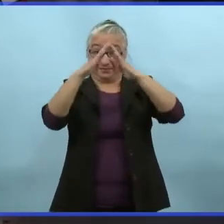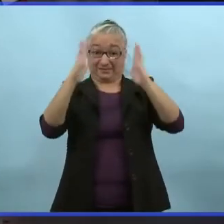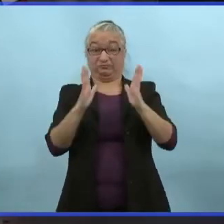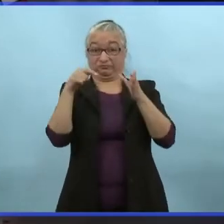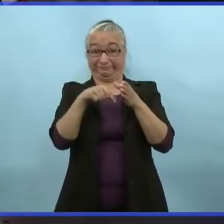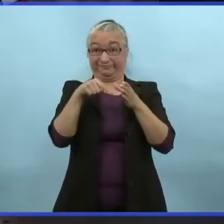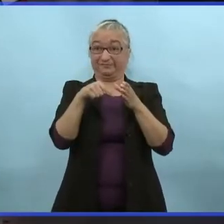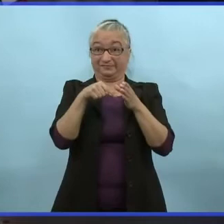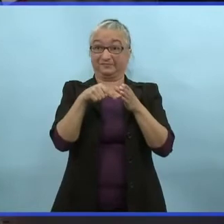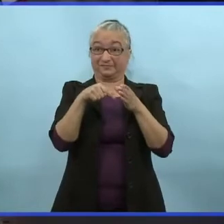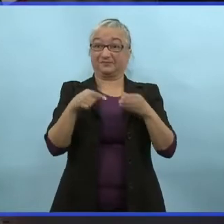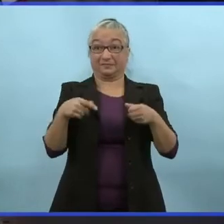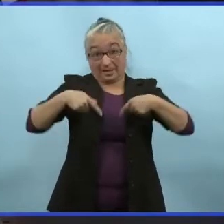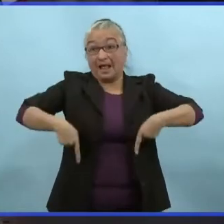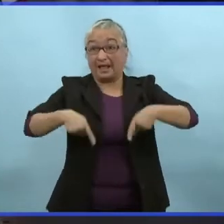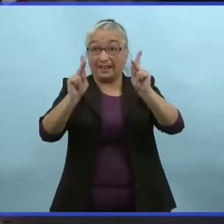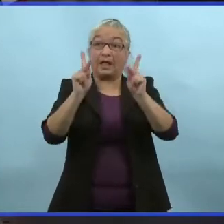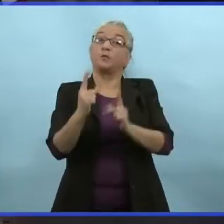intérieur